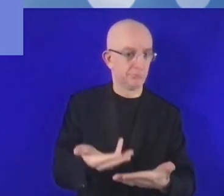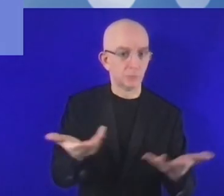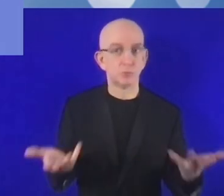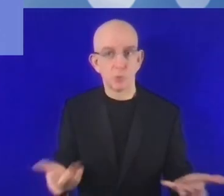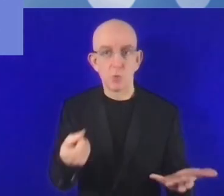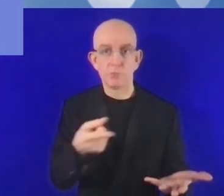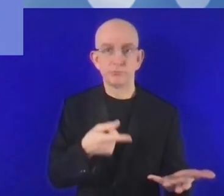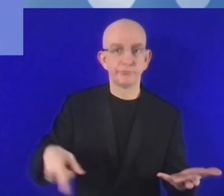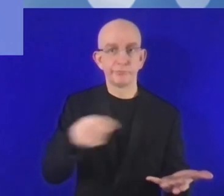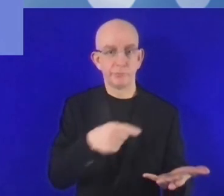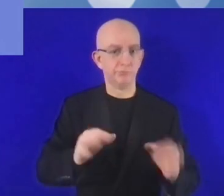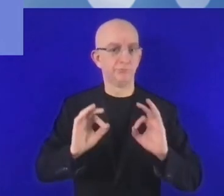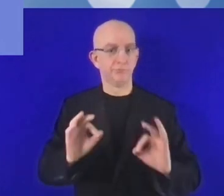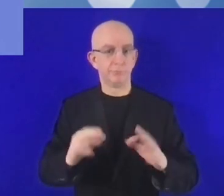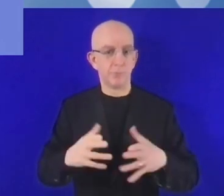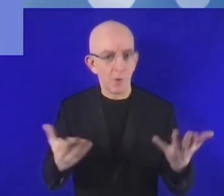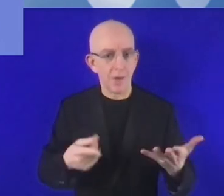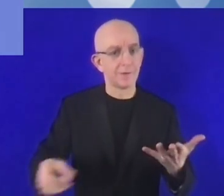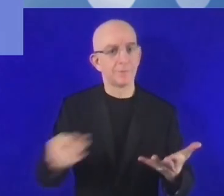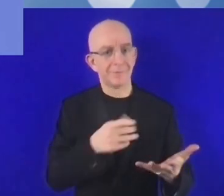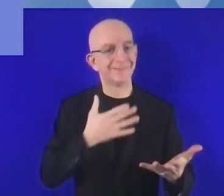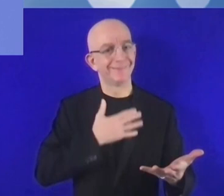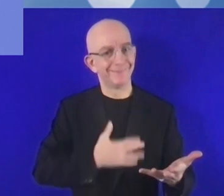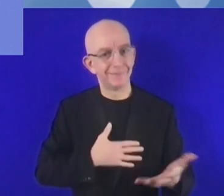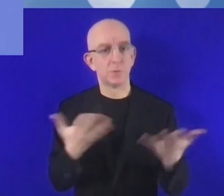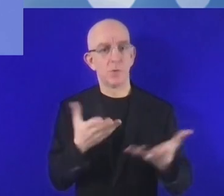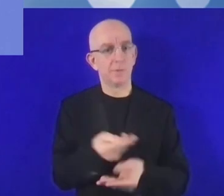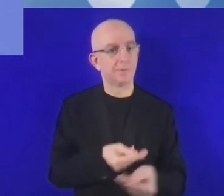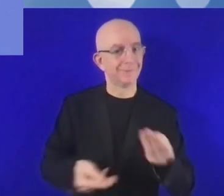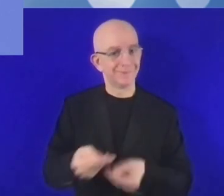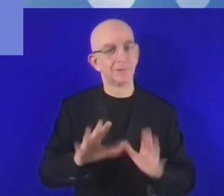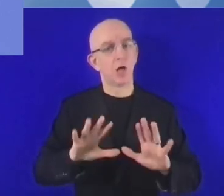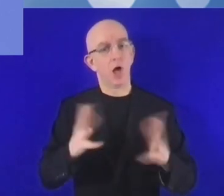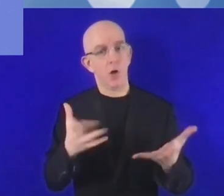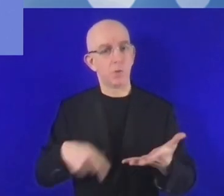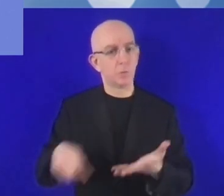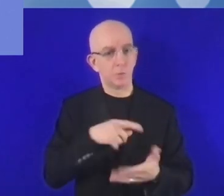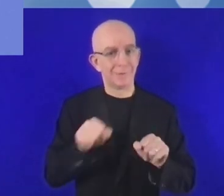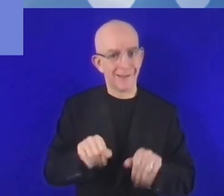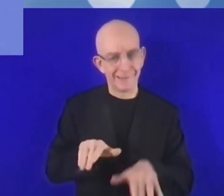الأولى هي بأي طريقة يمكن أن نرغب